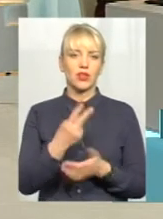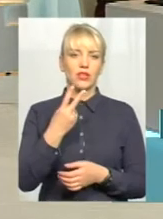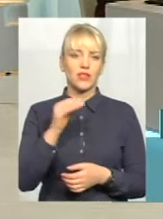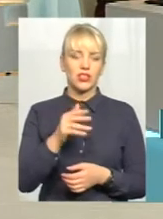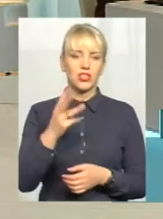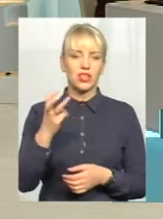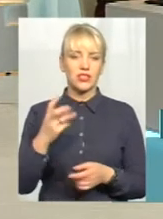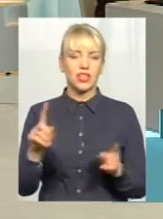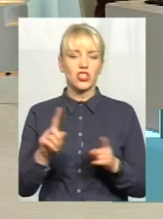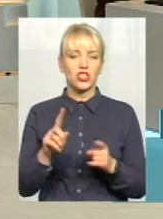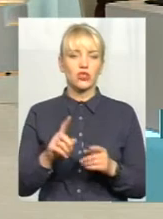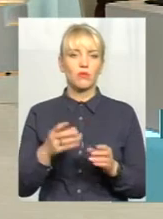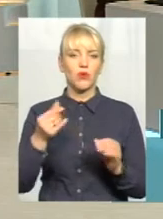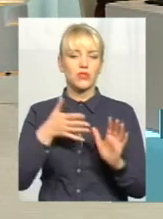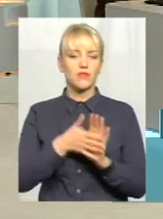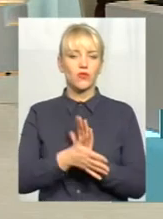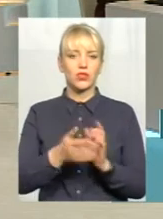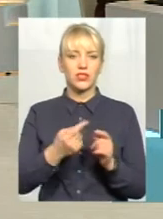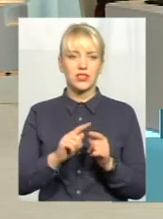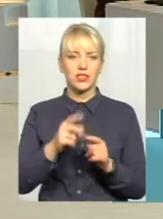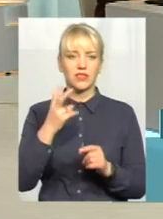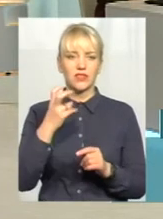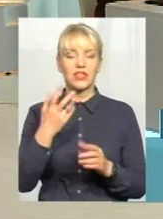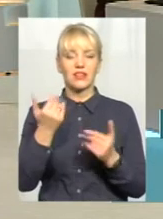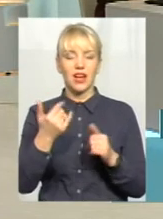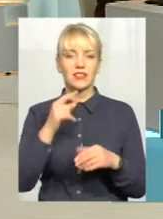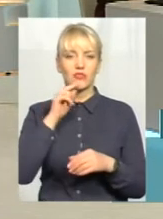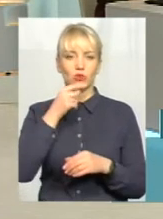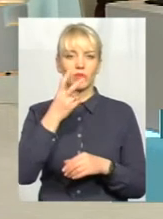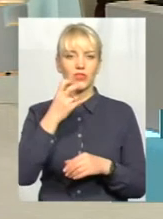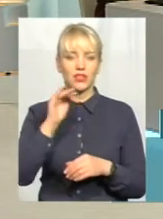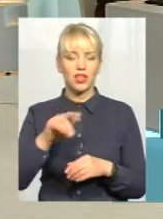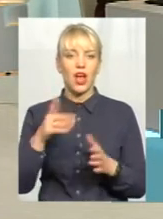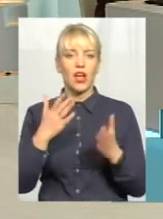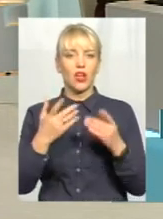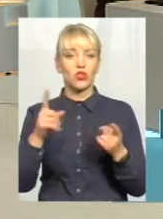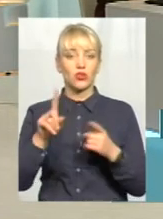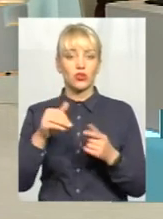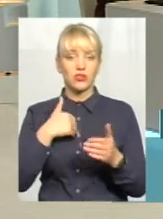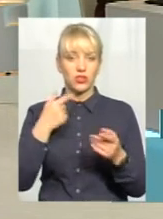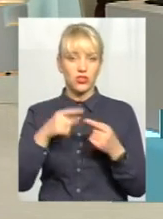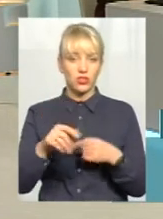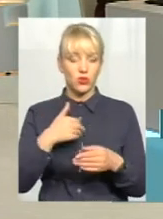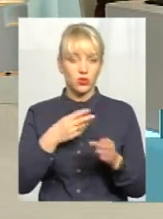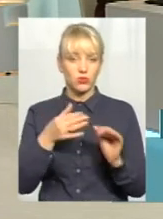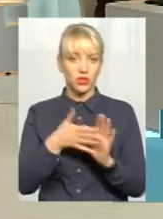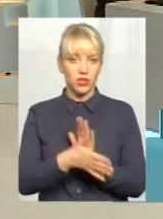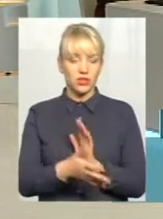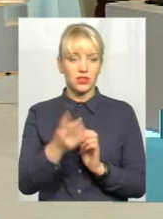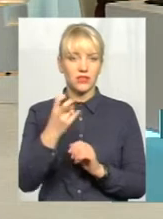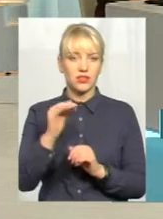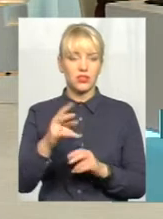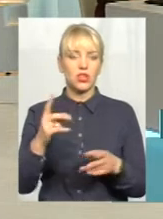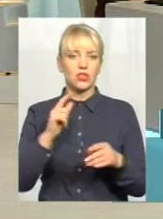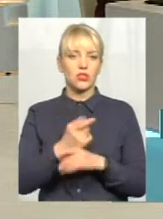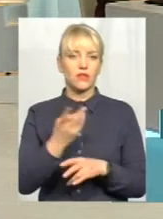освоїти цих 200 тисяч, громада зробила добре, вона зекономила. Але якщо вона хоче на щось інше поставити 200 тисяч, вона знову повинна написати